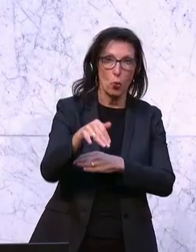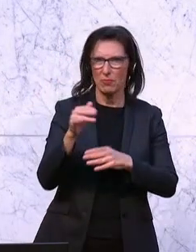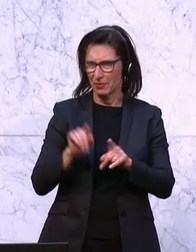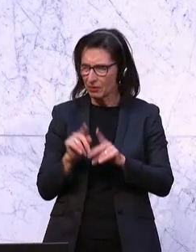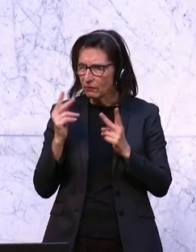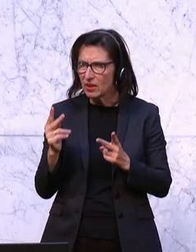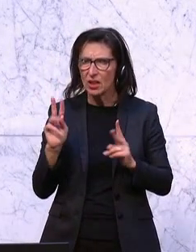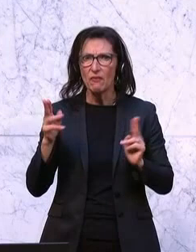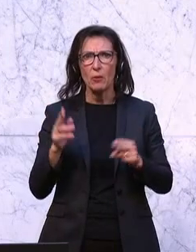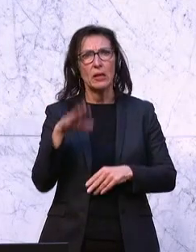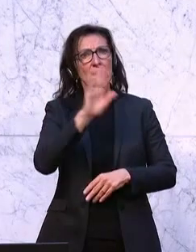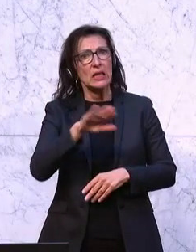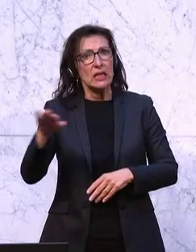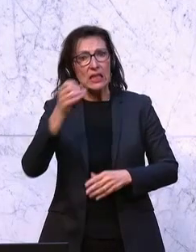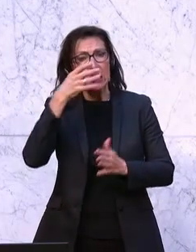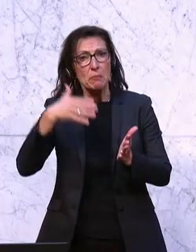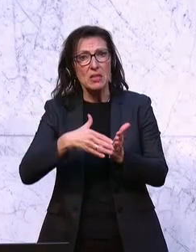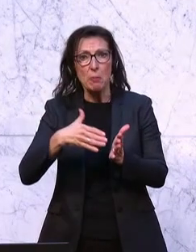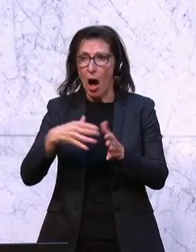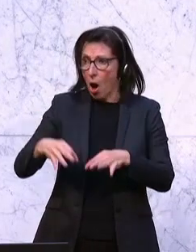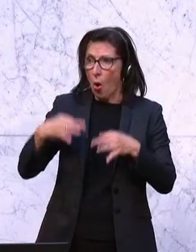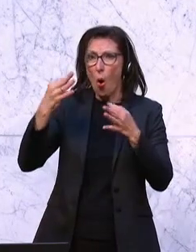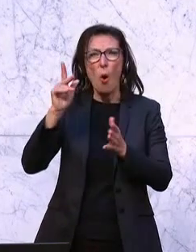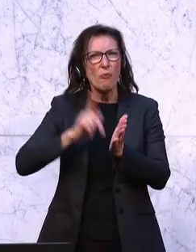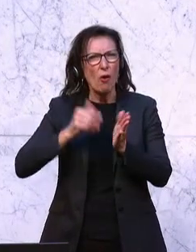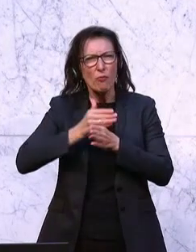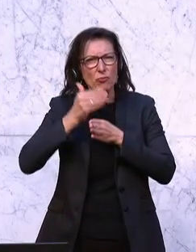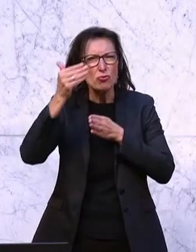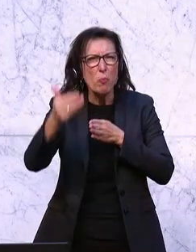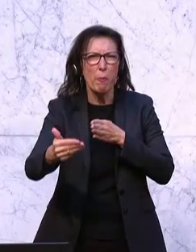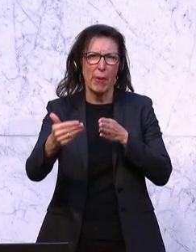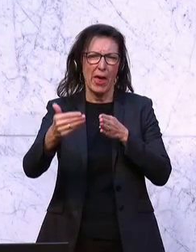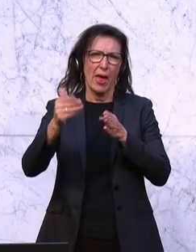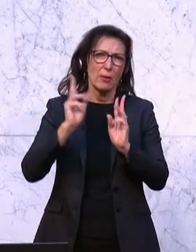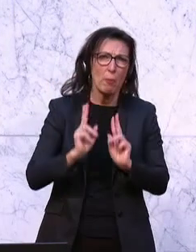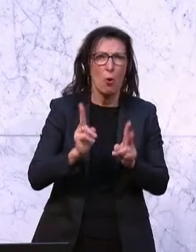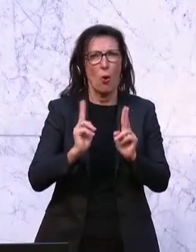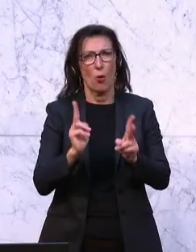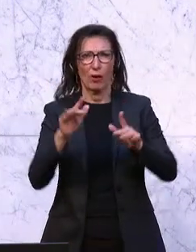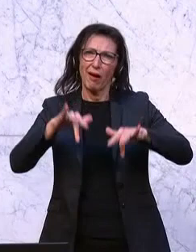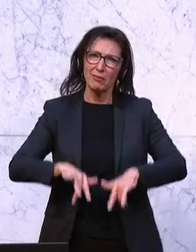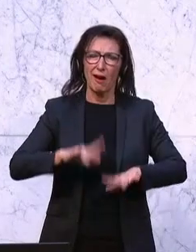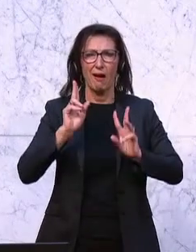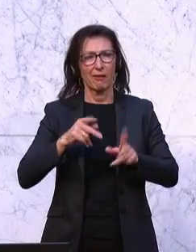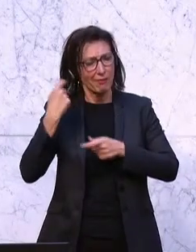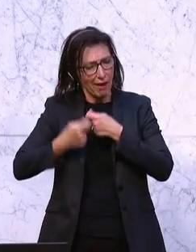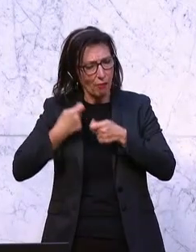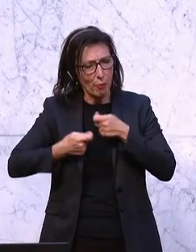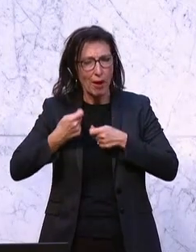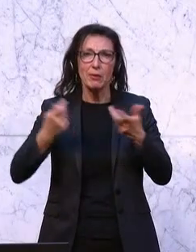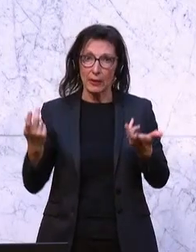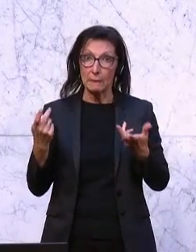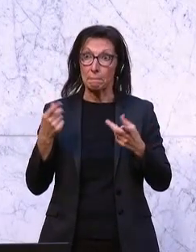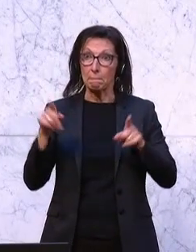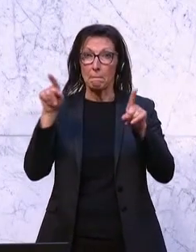Opfer des Kindesmissbrauchs erst sehr spät die Möglichkeit haben, das aufzuarbeiten und tätig zu werden. Den Ausbau aller Kapazitäten im